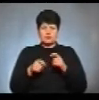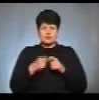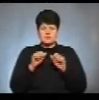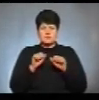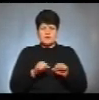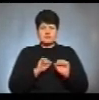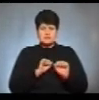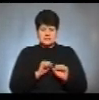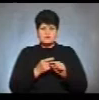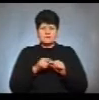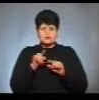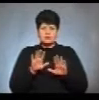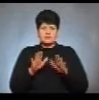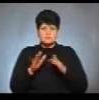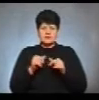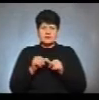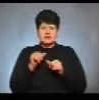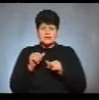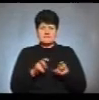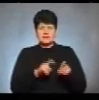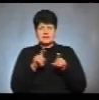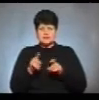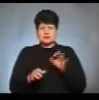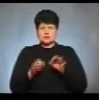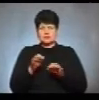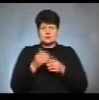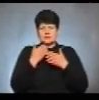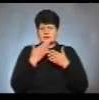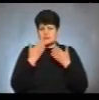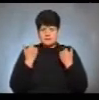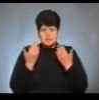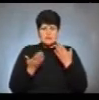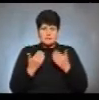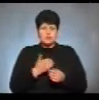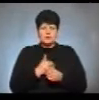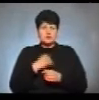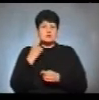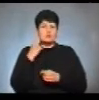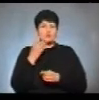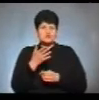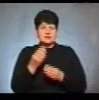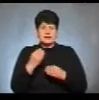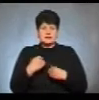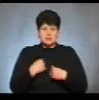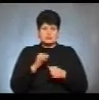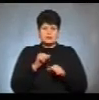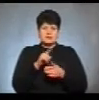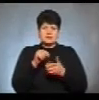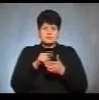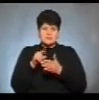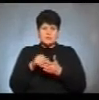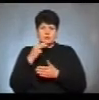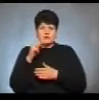захист. У даному випадку іншого варіанту, крім відкладення судового засідання, ми немає. Але би хотілося почути, і дайте мені можливість поставити питання